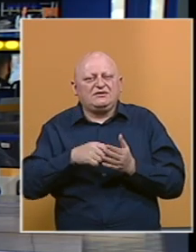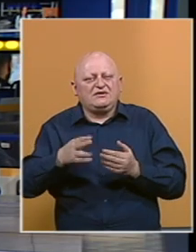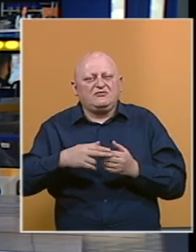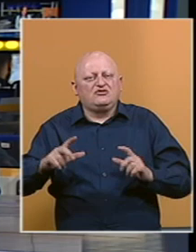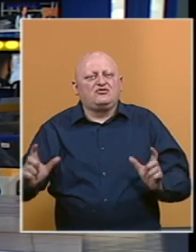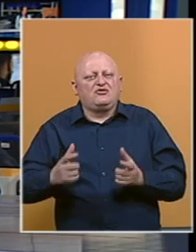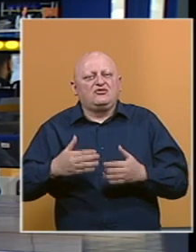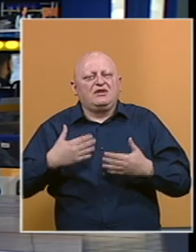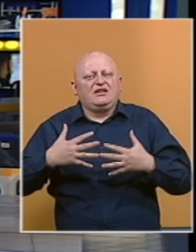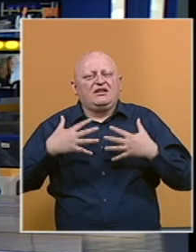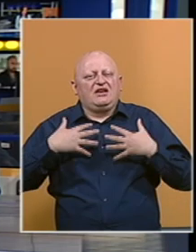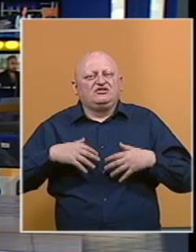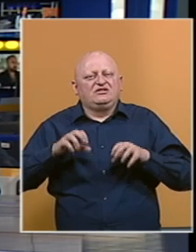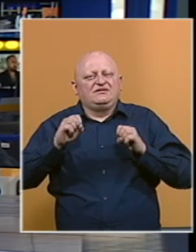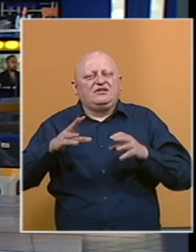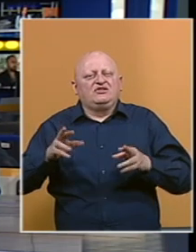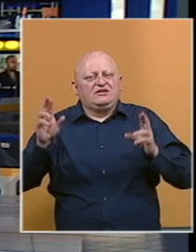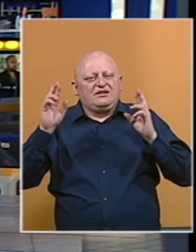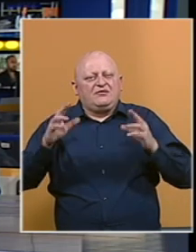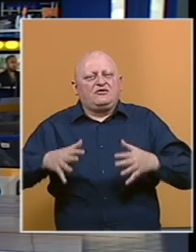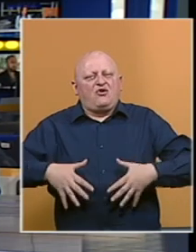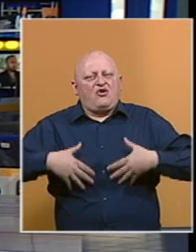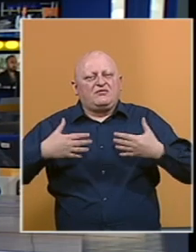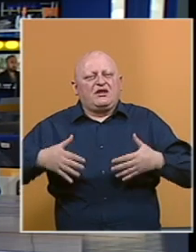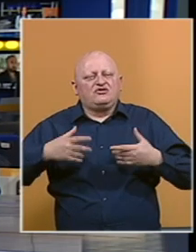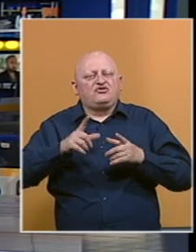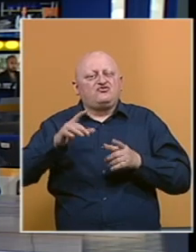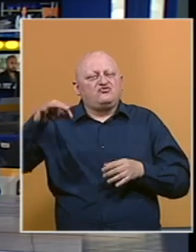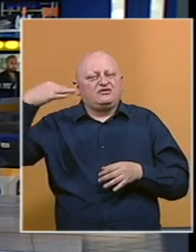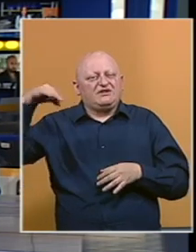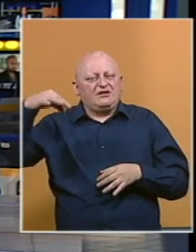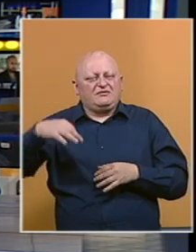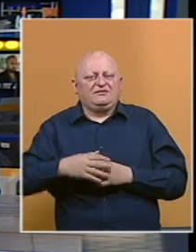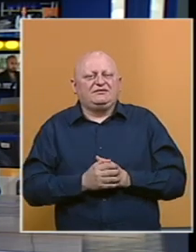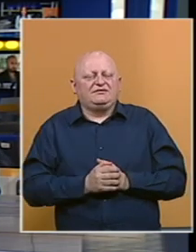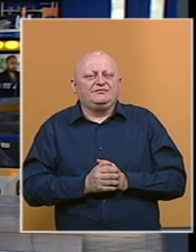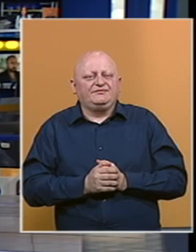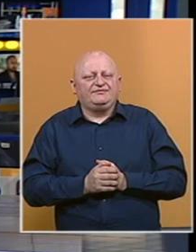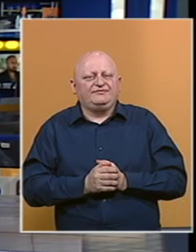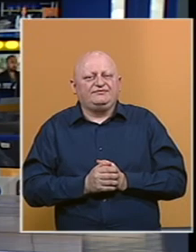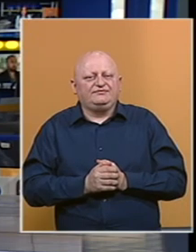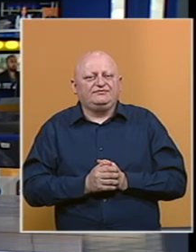Blagdane udahnuti dašak svjetlosti, nade, optimizma i radosti u Srebrenici.